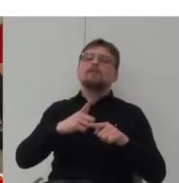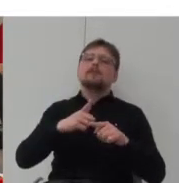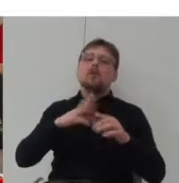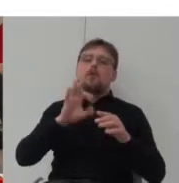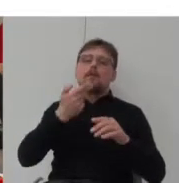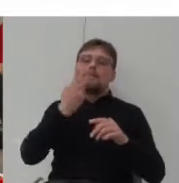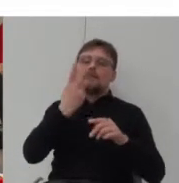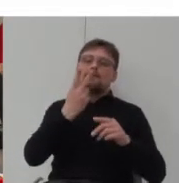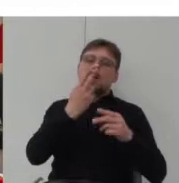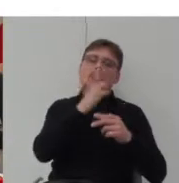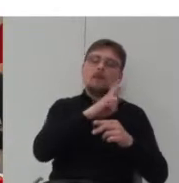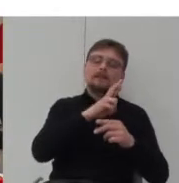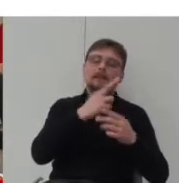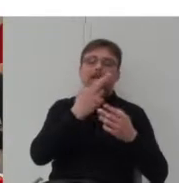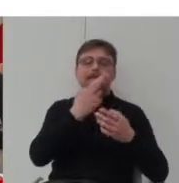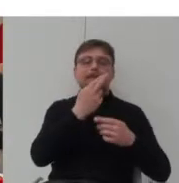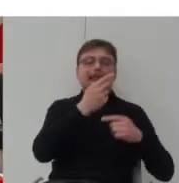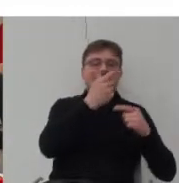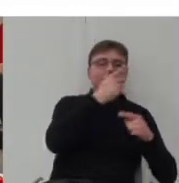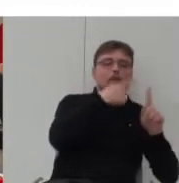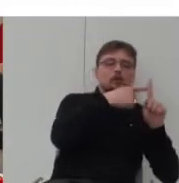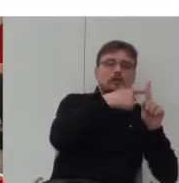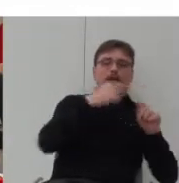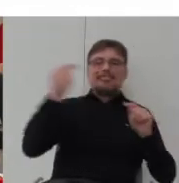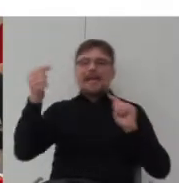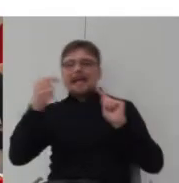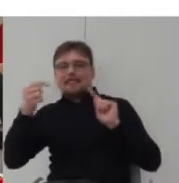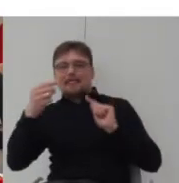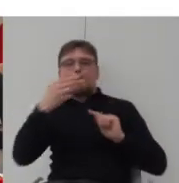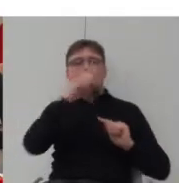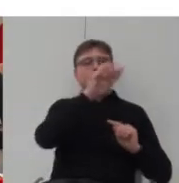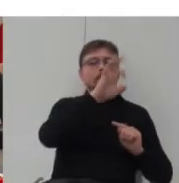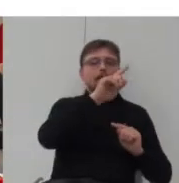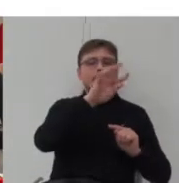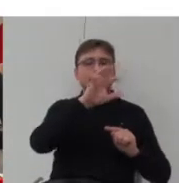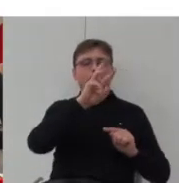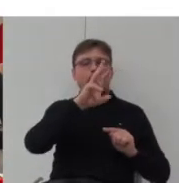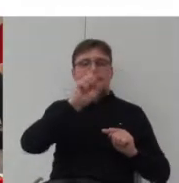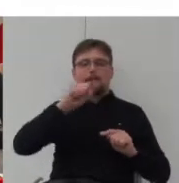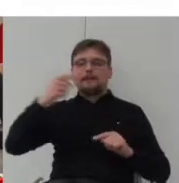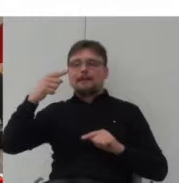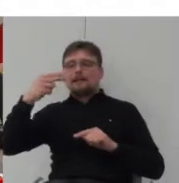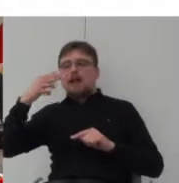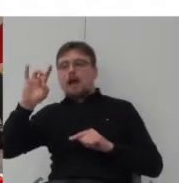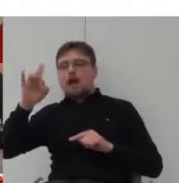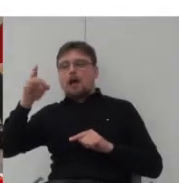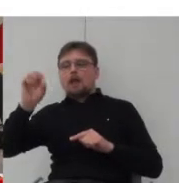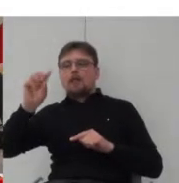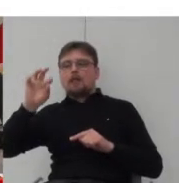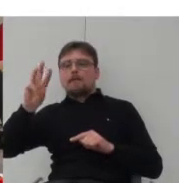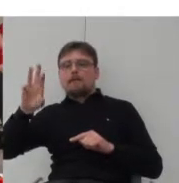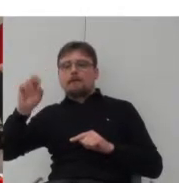przestrzeni. Przestrzeń pozytywową oraz negatywową. Odnosi się on tutaj do podstawowych instynktów ludzkich i mówi o tym,